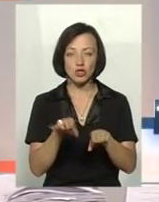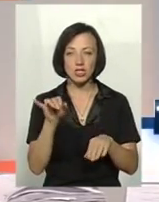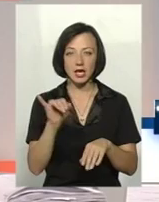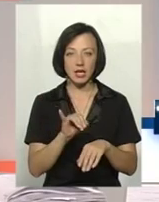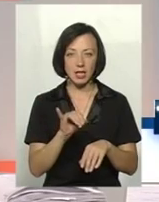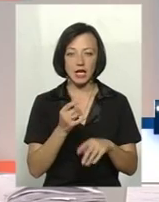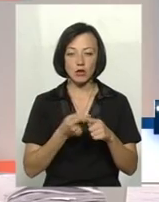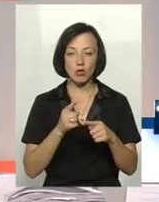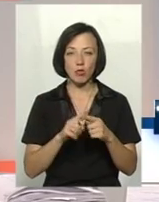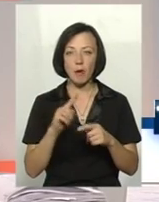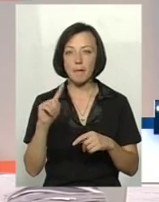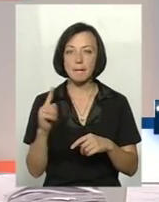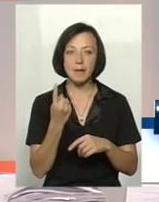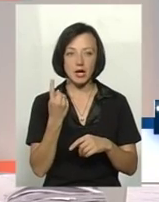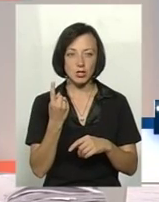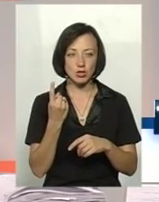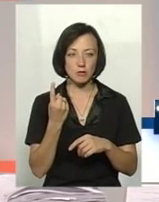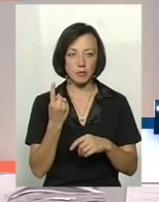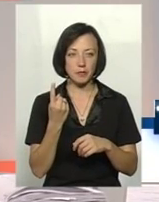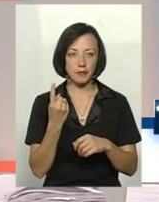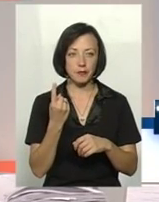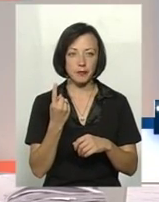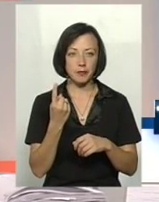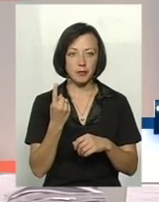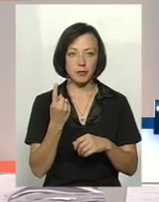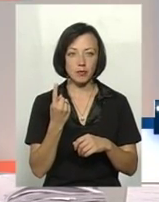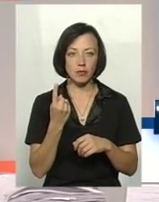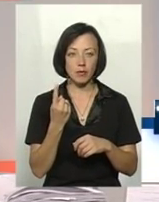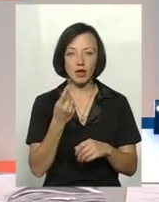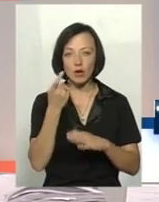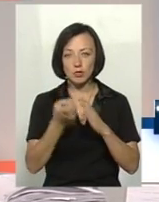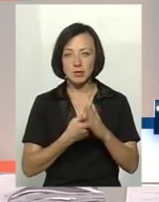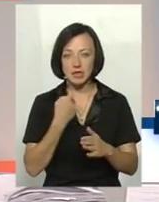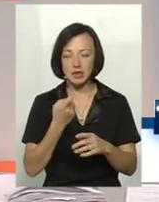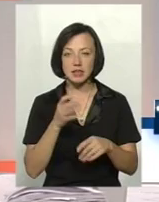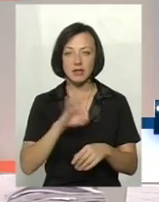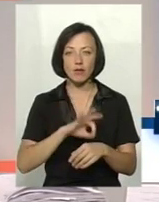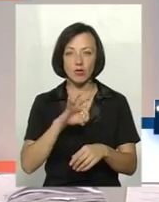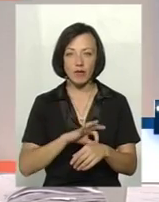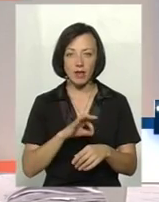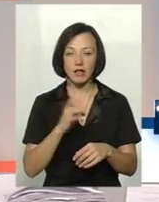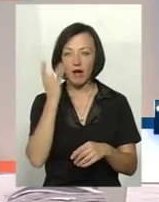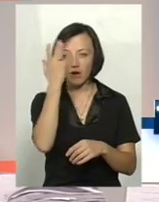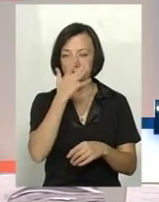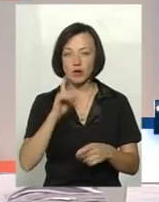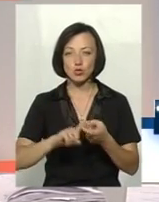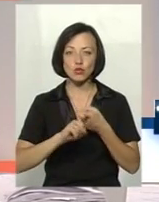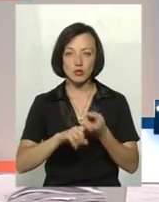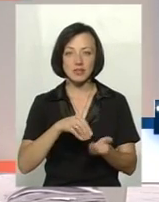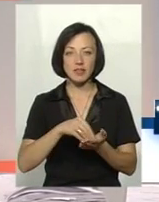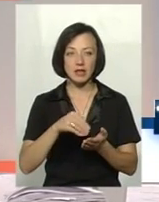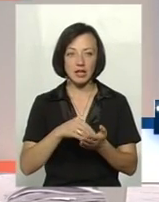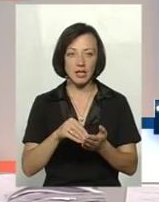і, значить, тому першим діференціальним, при розпознанні захворювання на африканську чуму свиней,